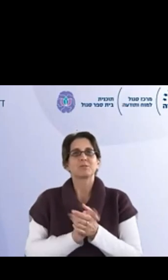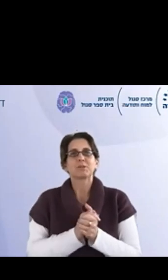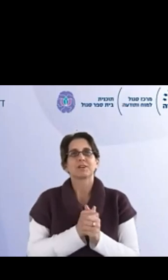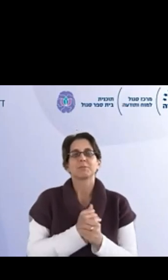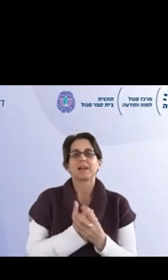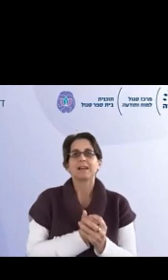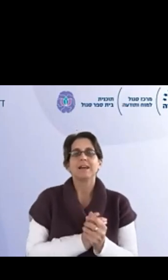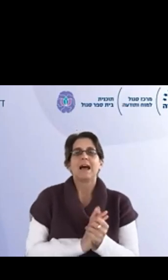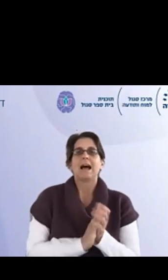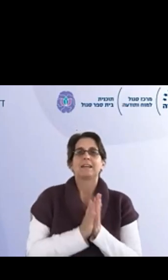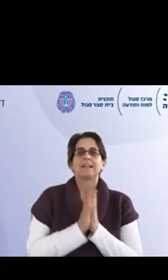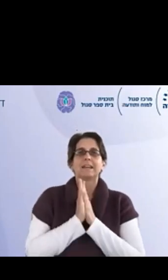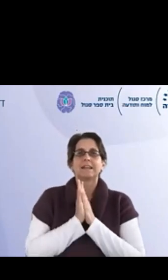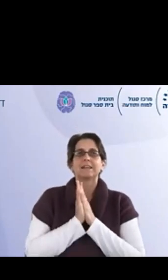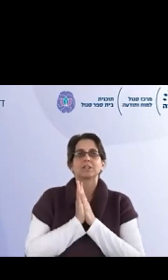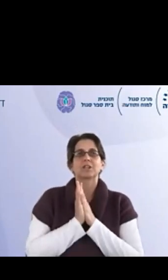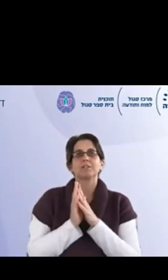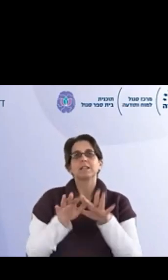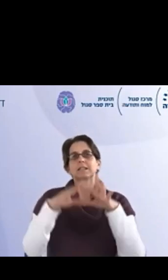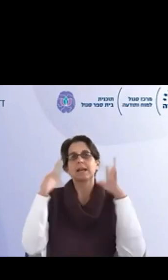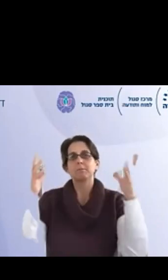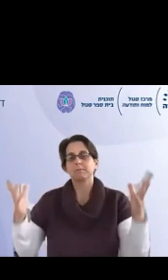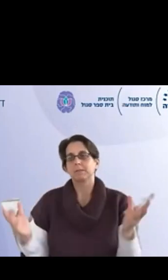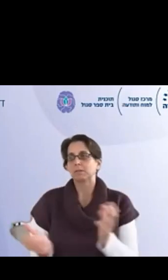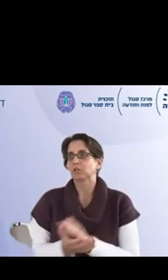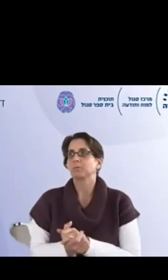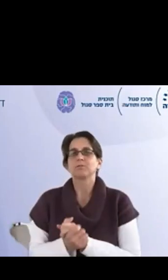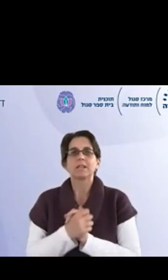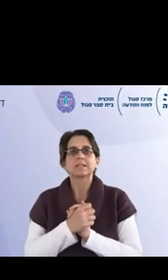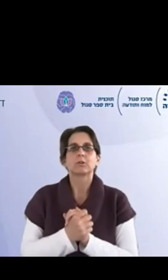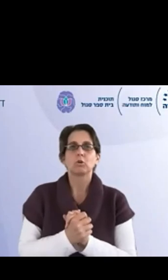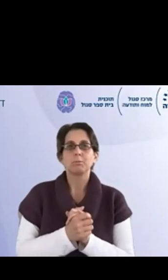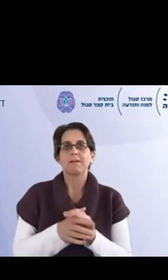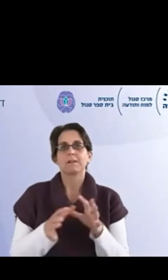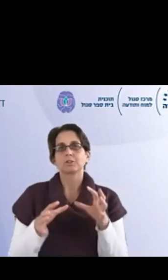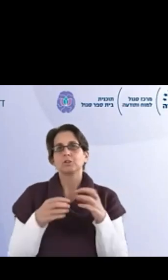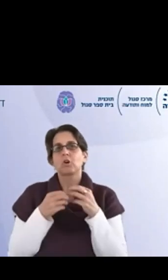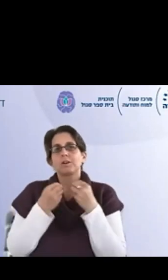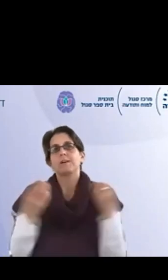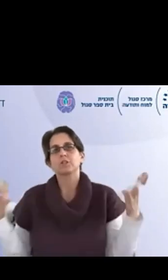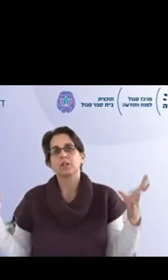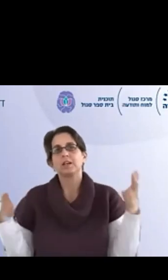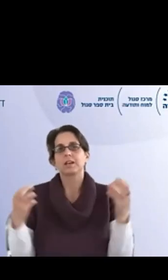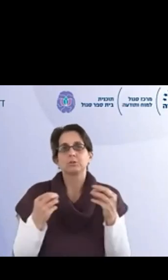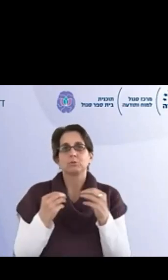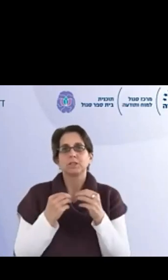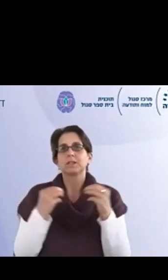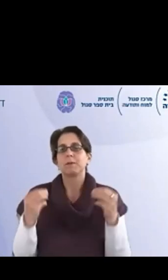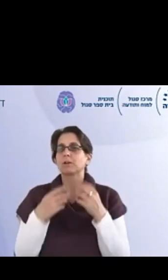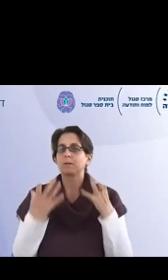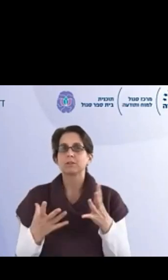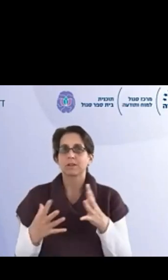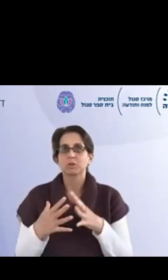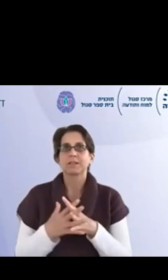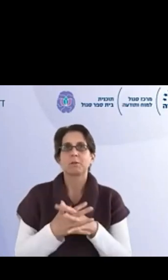מתרגשת מהדברים האלה אני חשבתי לסיים עם איזה שהם דברי סיכום אבל אני חושבת שכל דבר שאני אגיד הוא